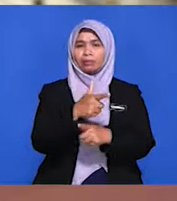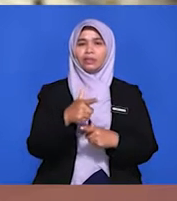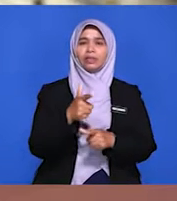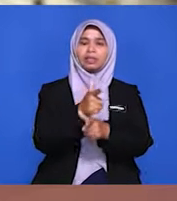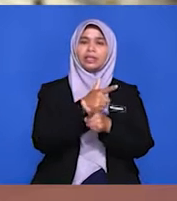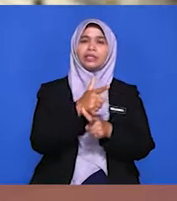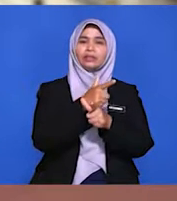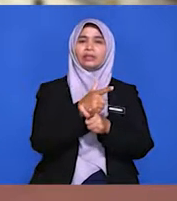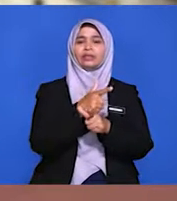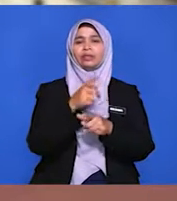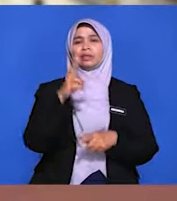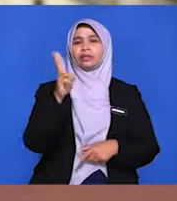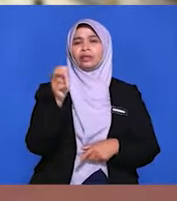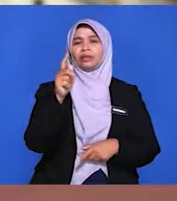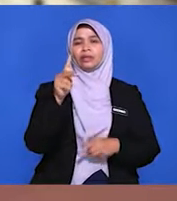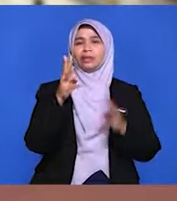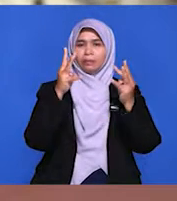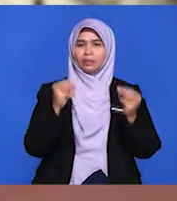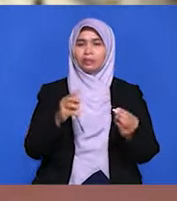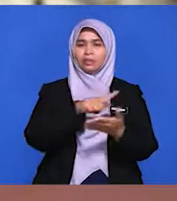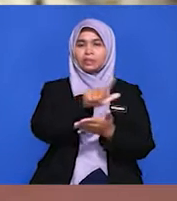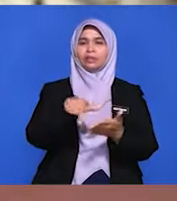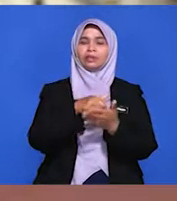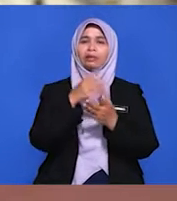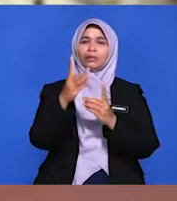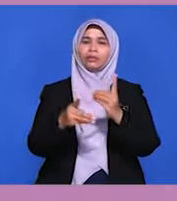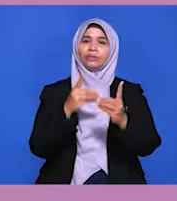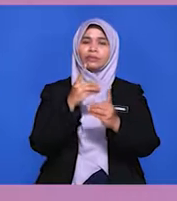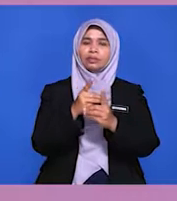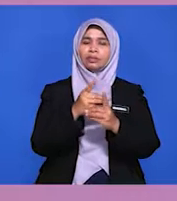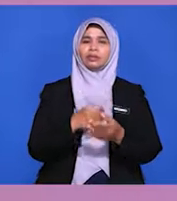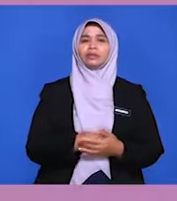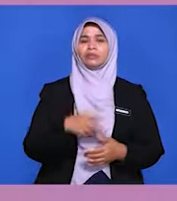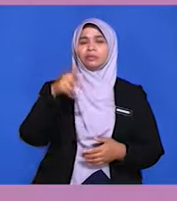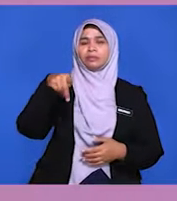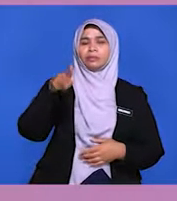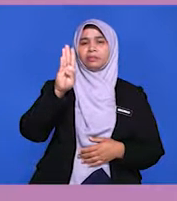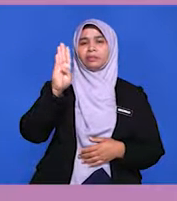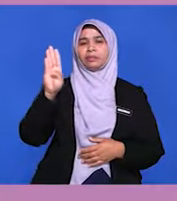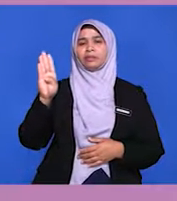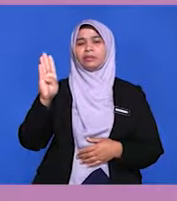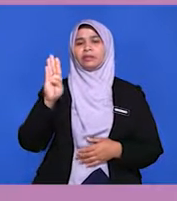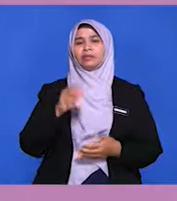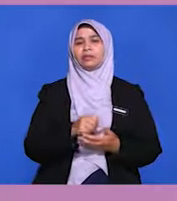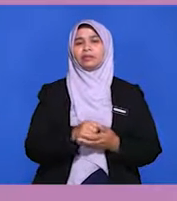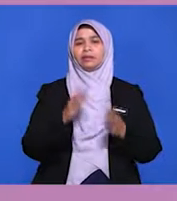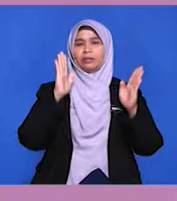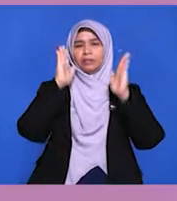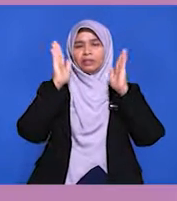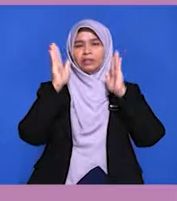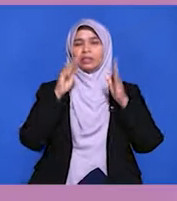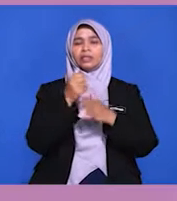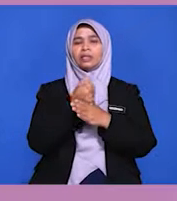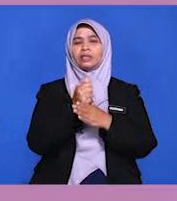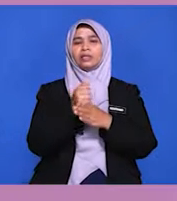manusia di seluruh dunia. Malaysia banyak terlibat dalam misi pengaman PBB. Bahkan Malaysia adalah antara